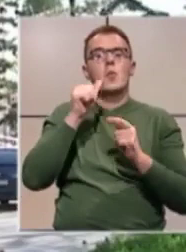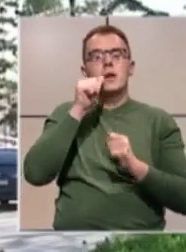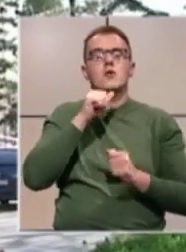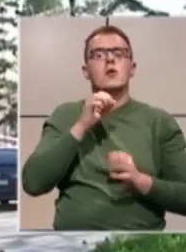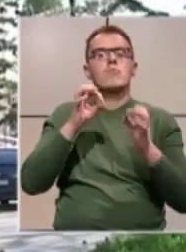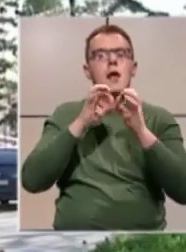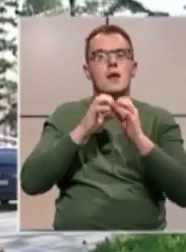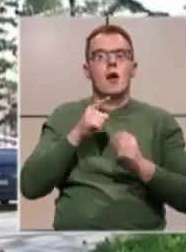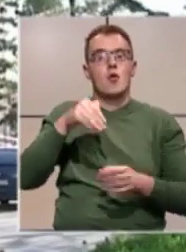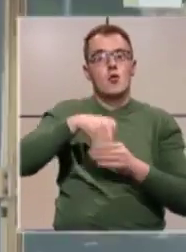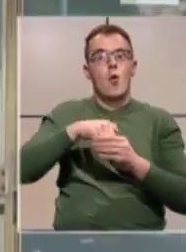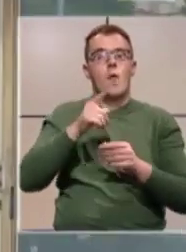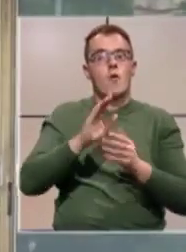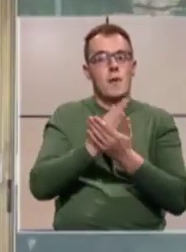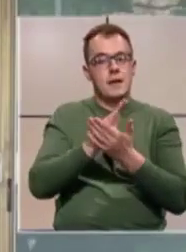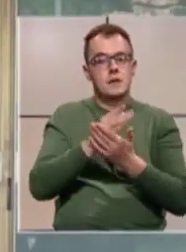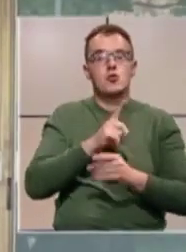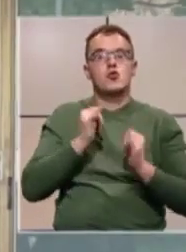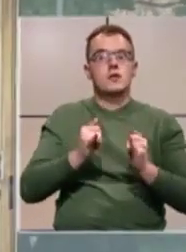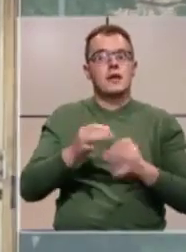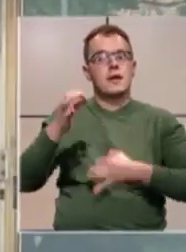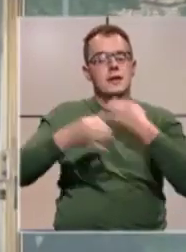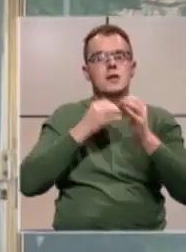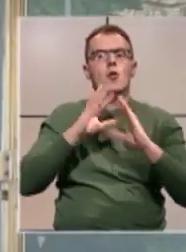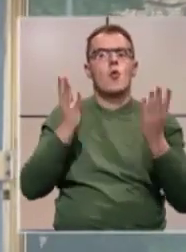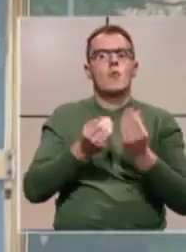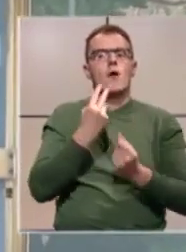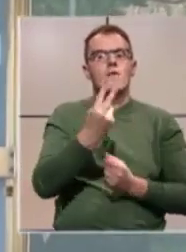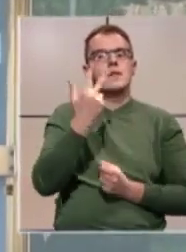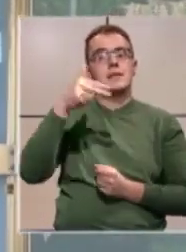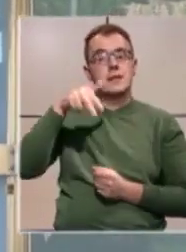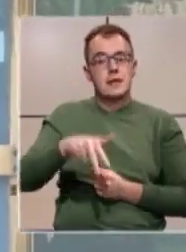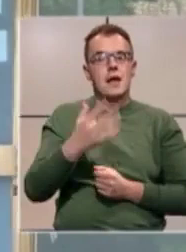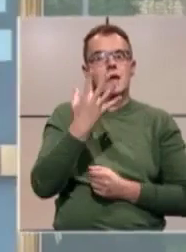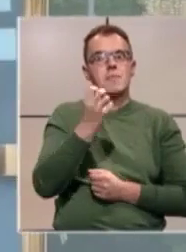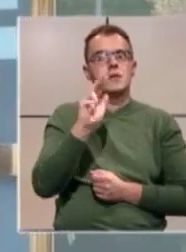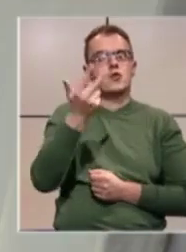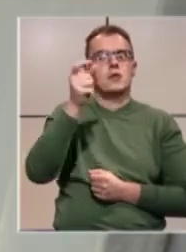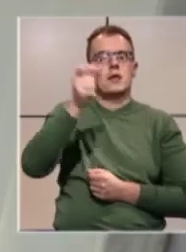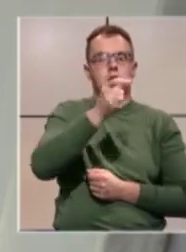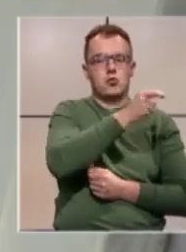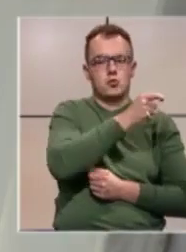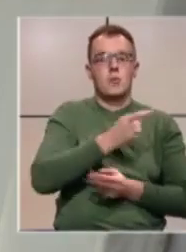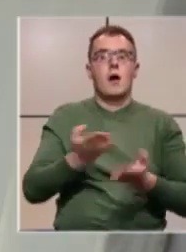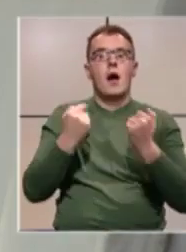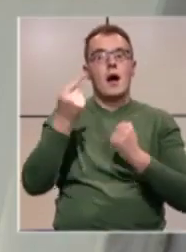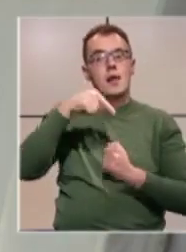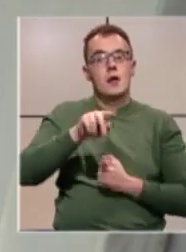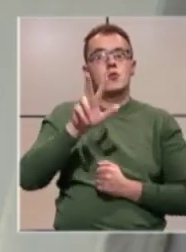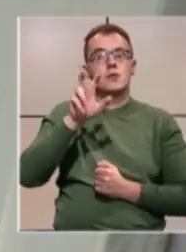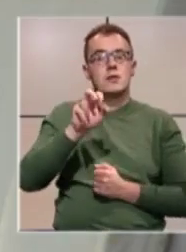i Bijeljini. U ovomu entitetu do sada je testirano ukupno 23.513 osoba, a 1